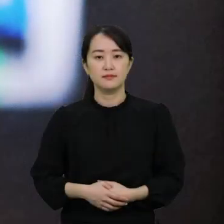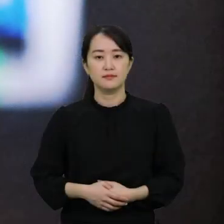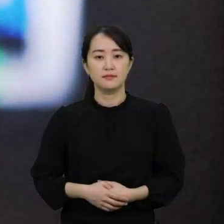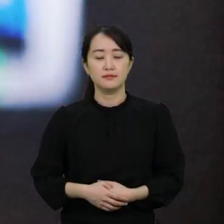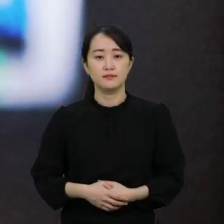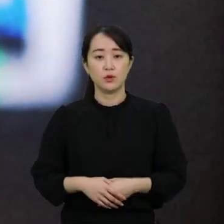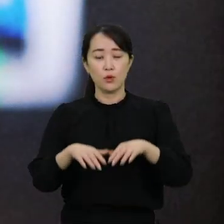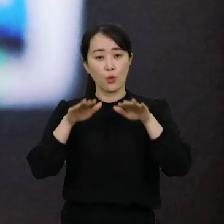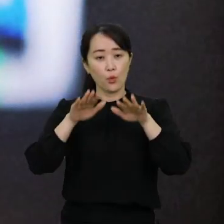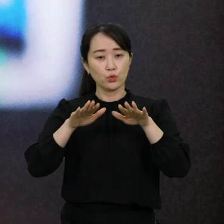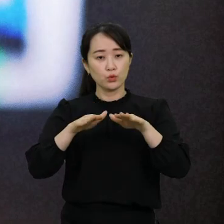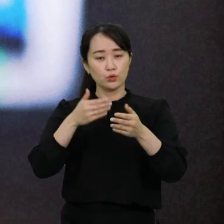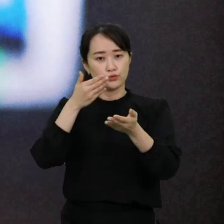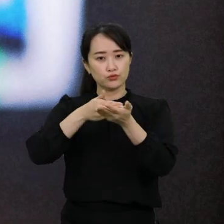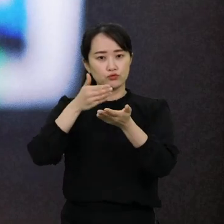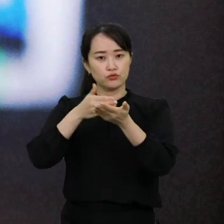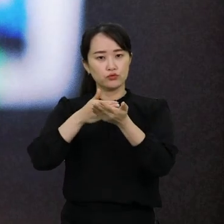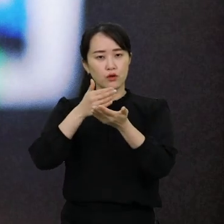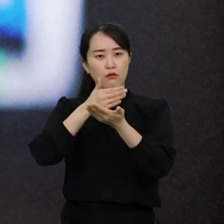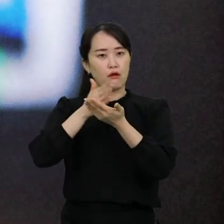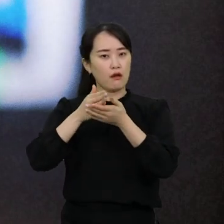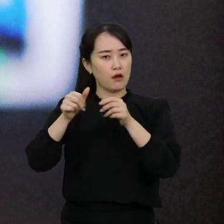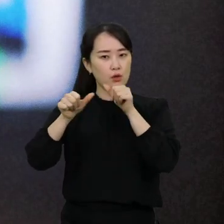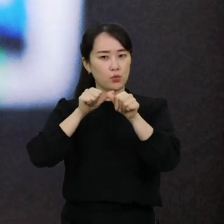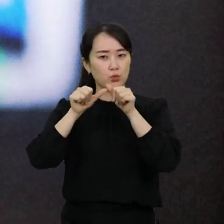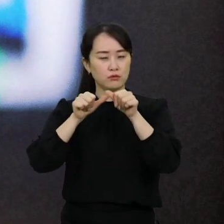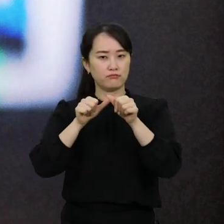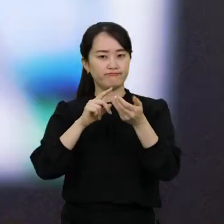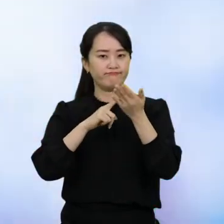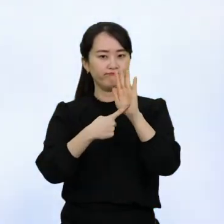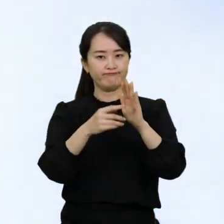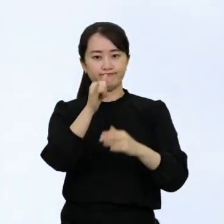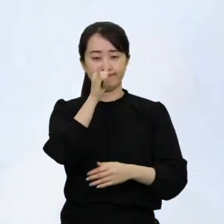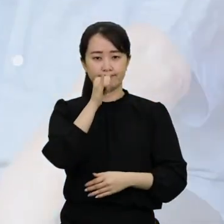오늘도 뉴스에는 다양한 소식들이 나오고 있어요.